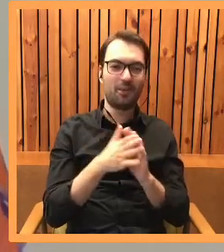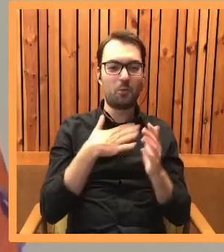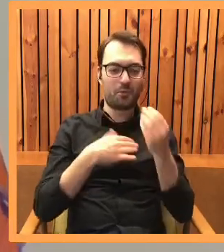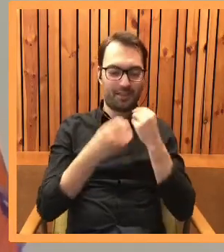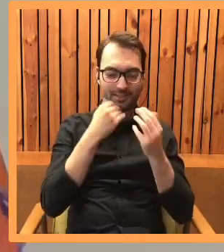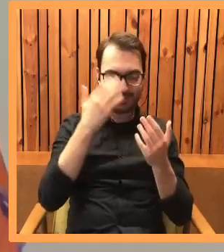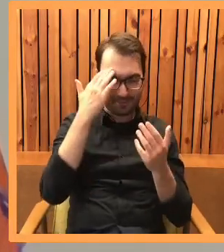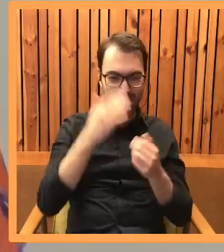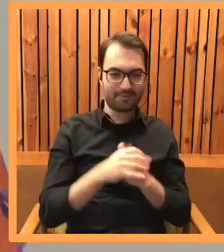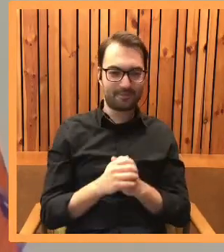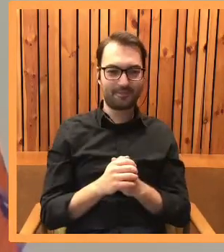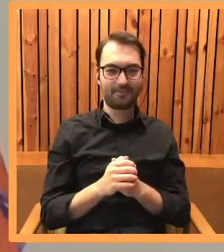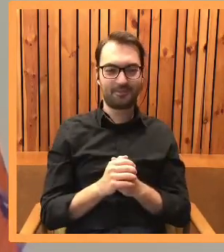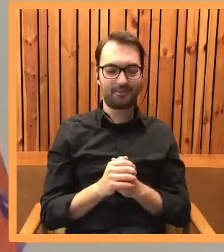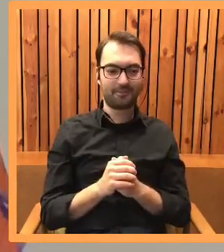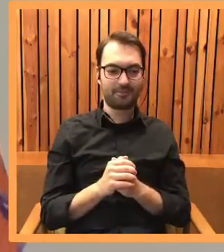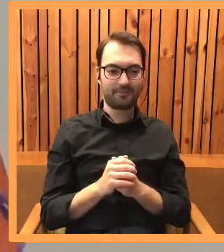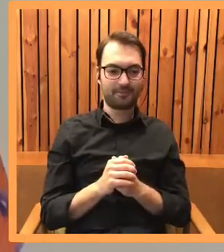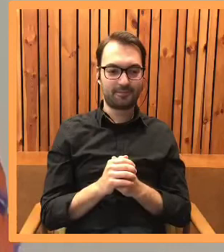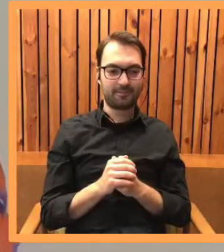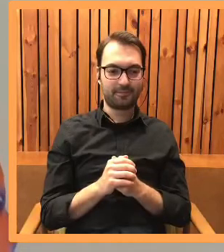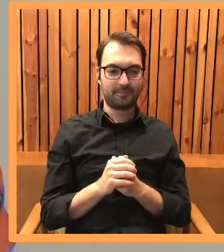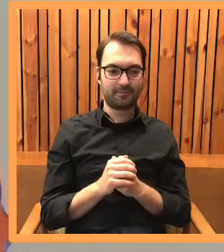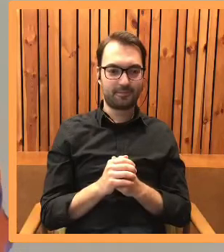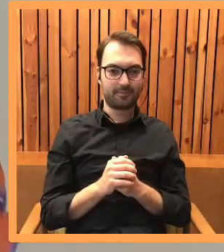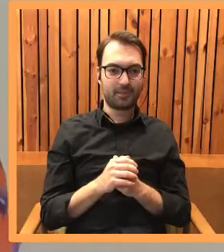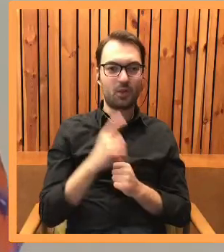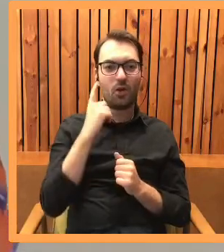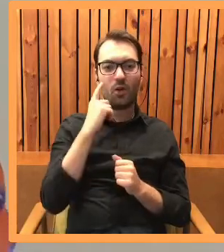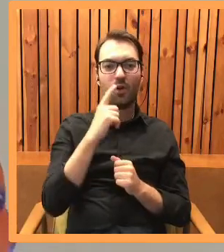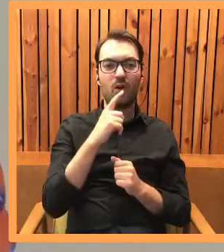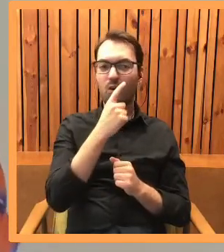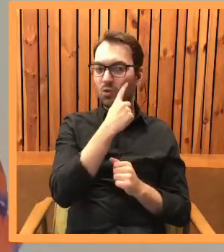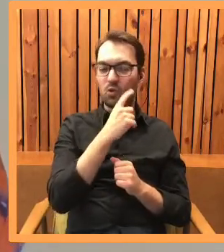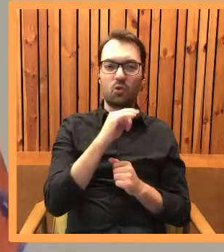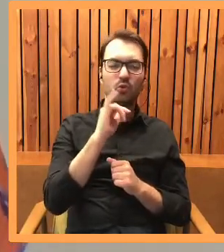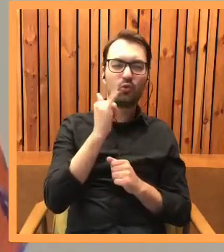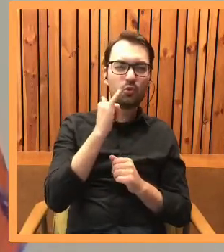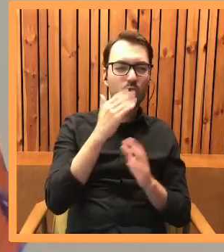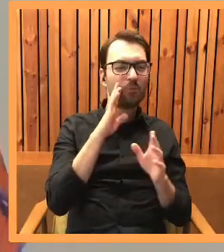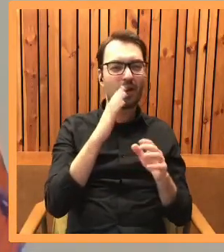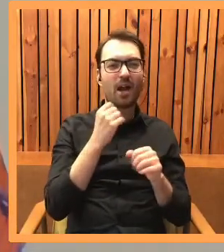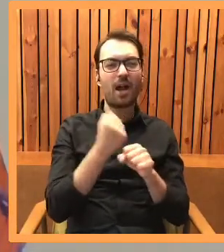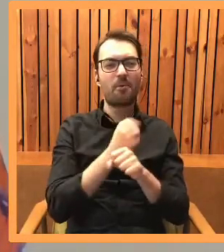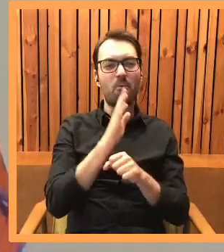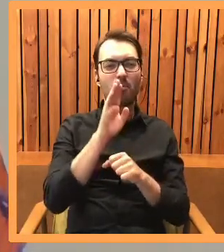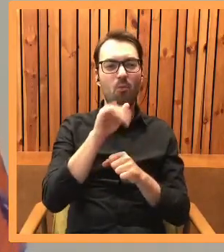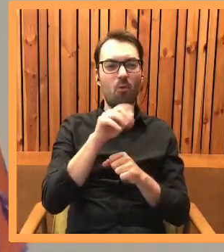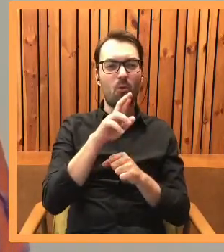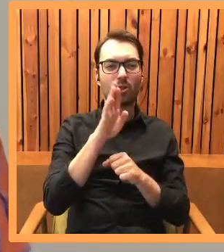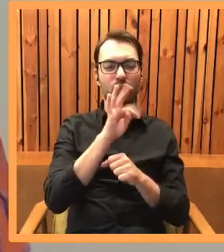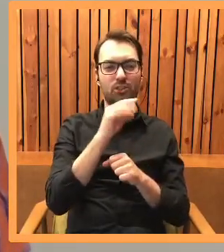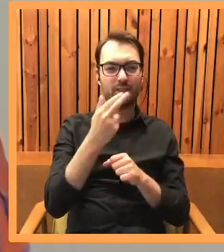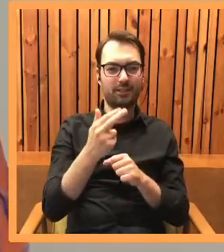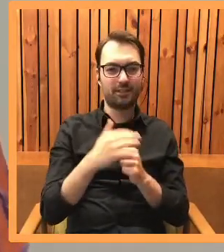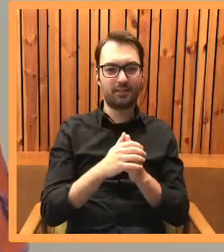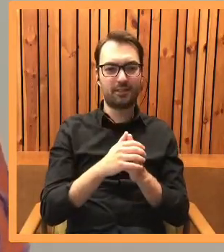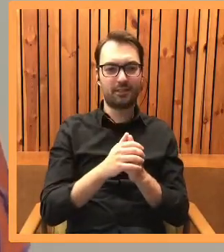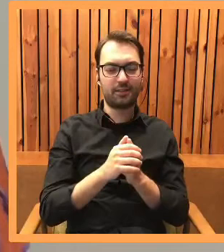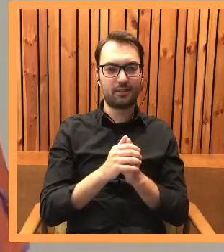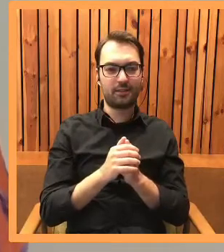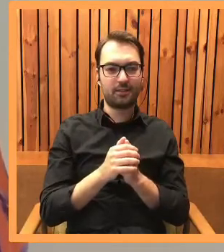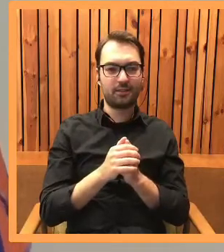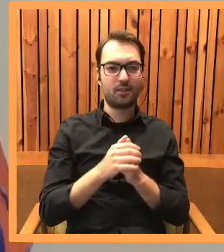jeść. Ma żółte, takie bursztynowo-żółte ślepia. Dość nisko osadzone, takie